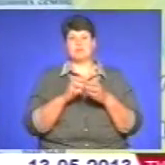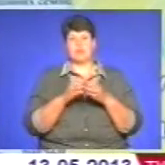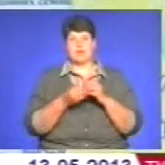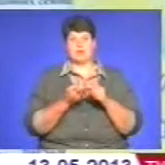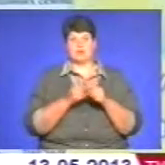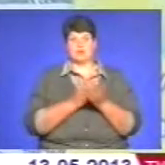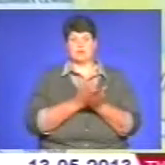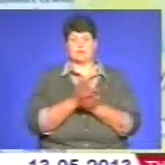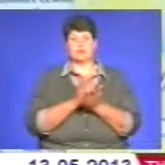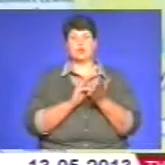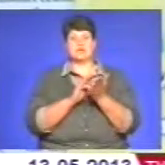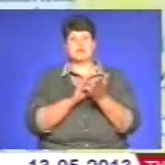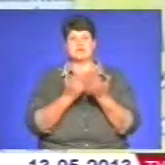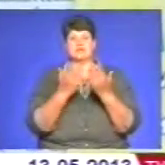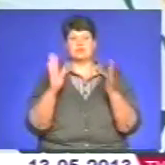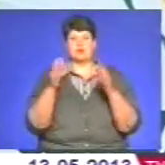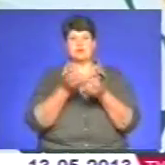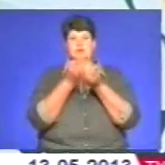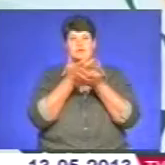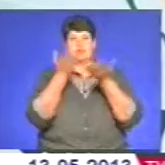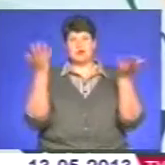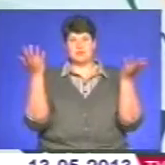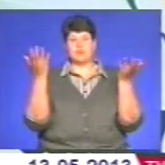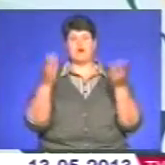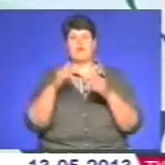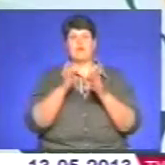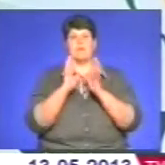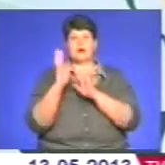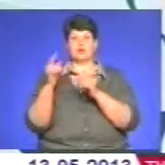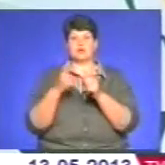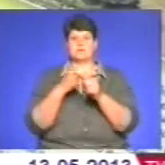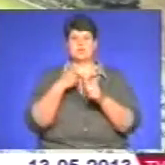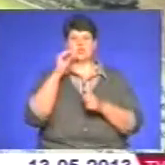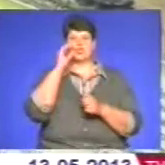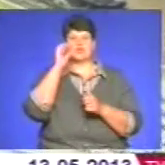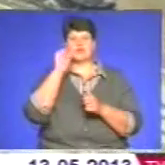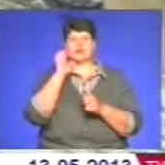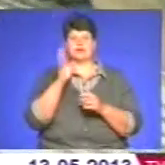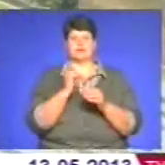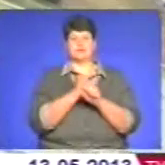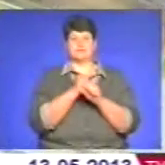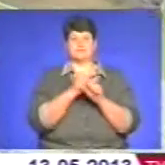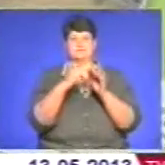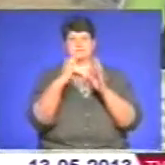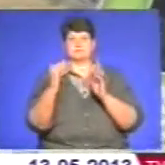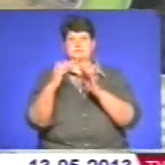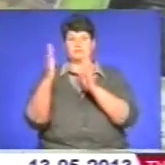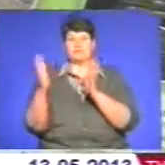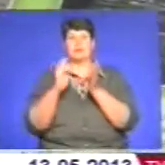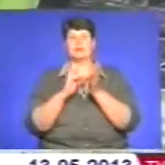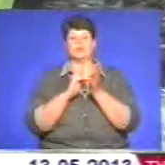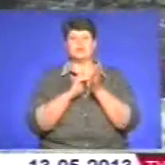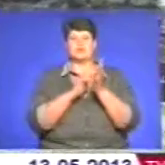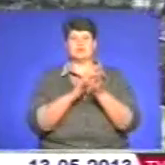Туристична виставка працюватиме просто неба у парку імені Тараса Шевченка. Там розташують свої рідні містечка туристичної привабливості,